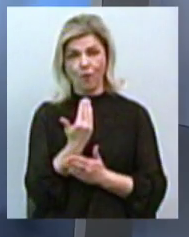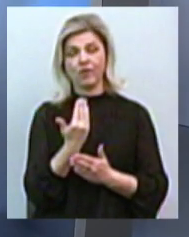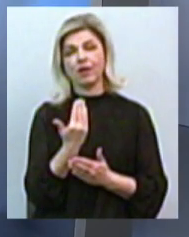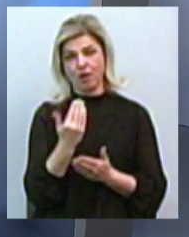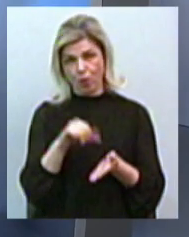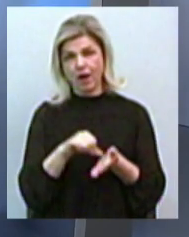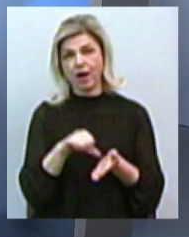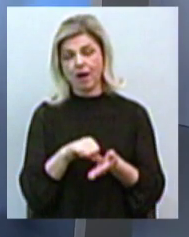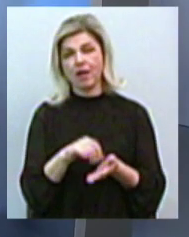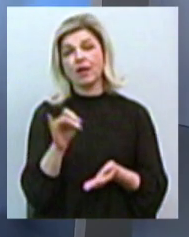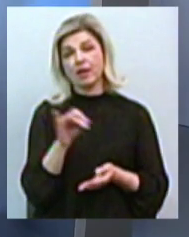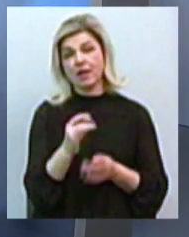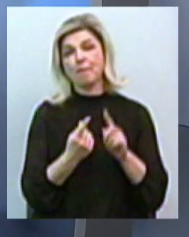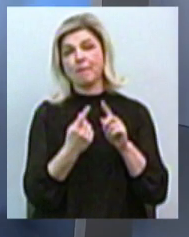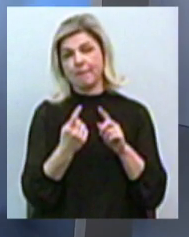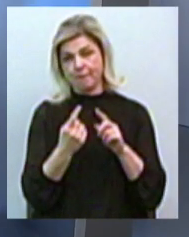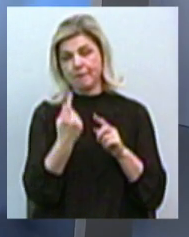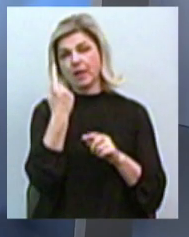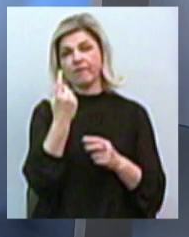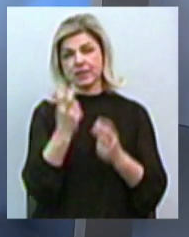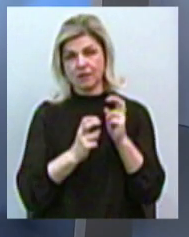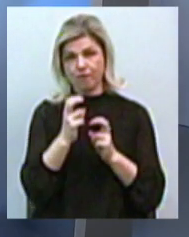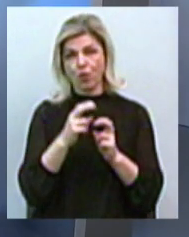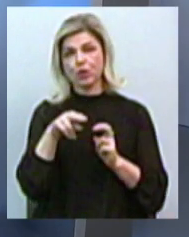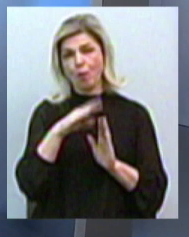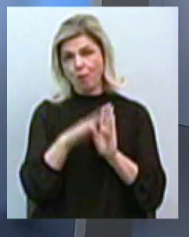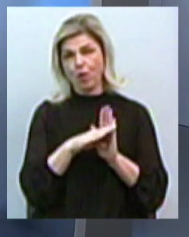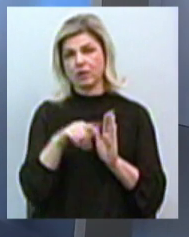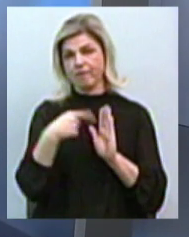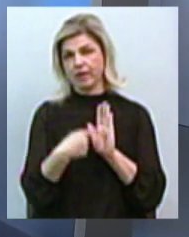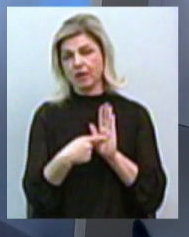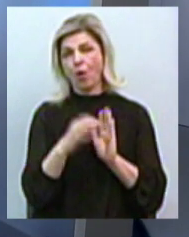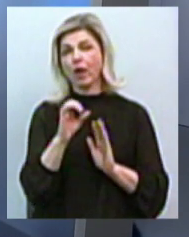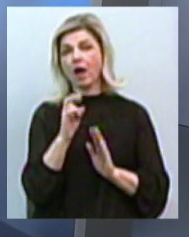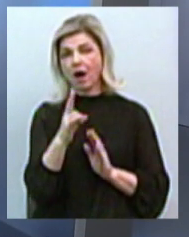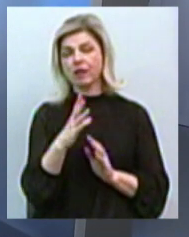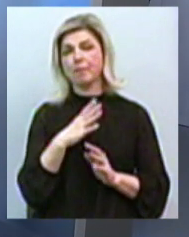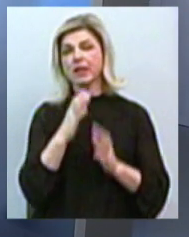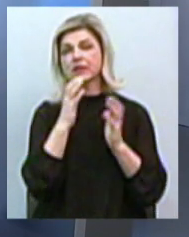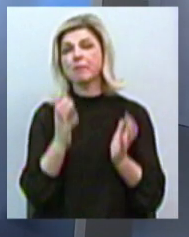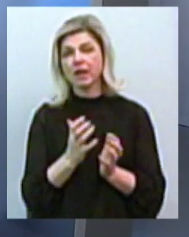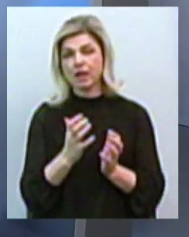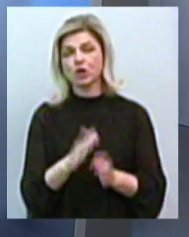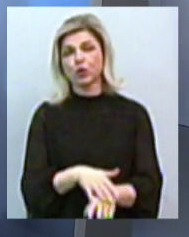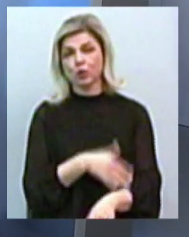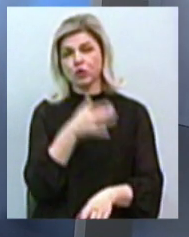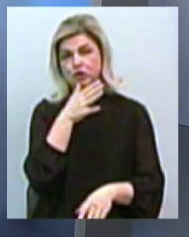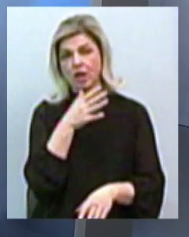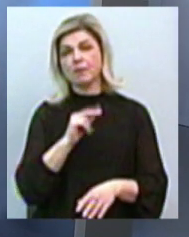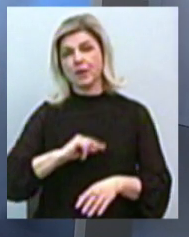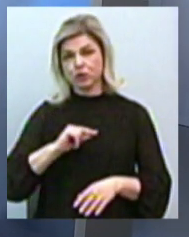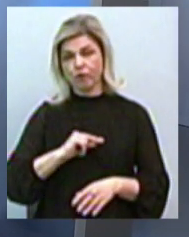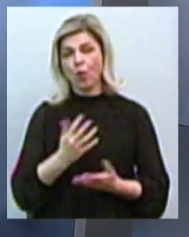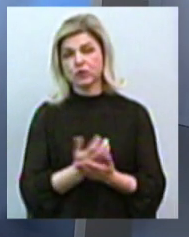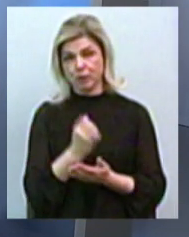і 61-й завод поки що під питанням. Океан більш-менш був збережений, довгий час працював, успішно